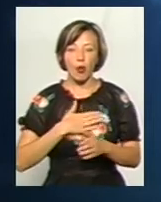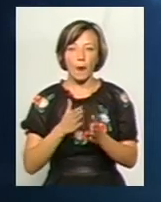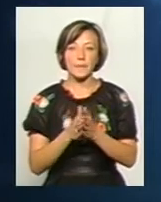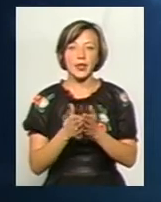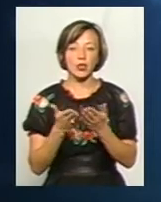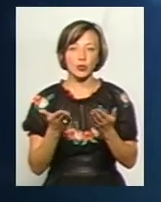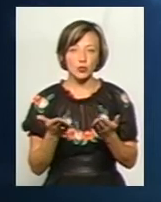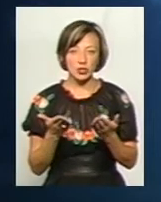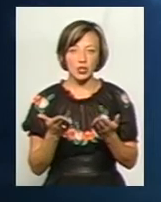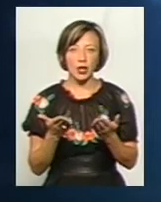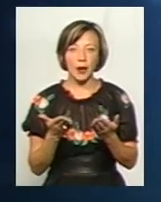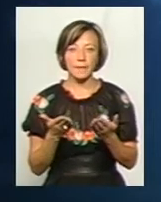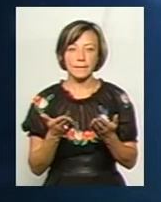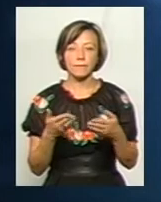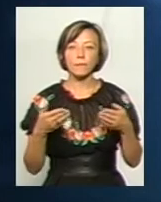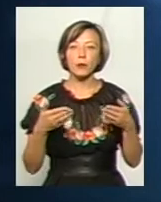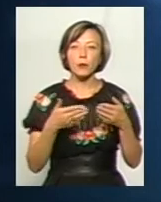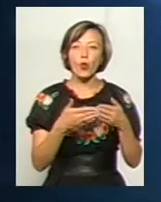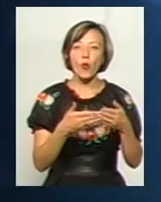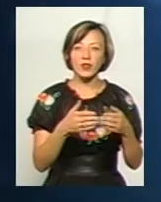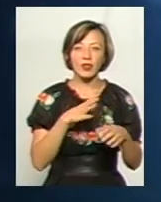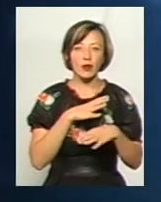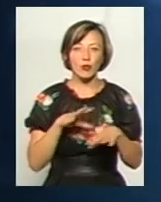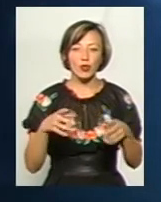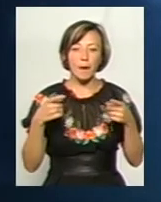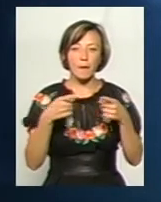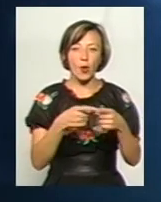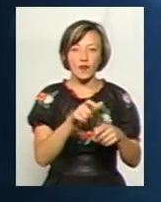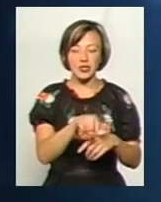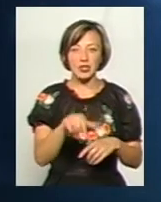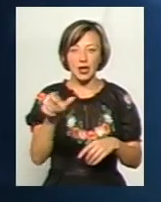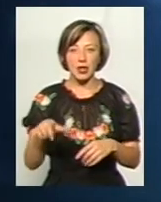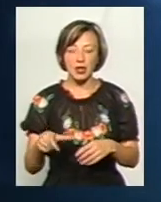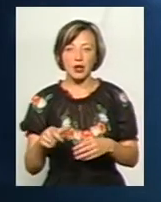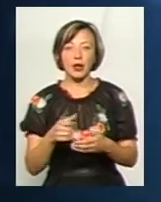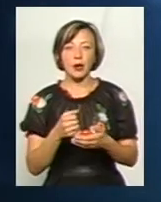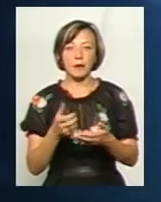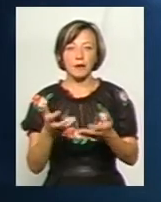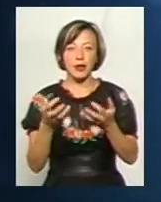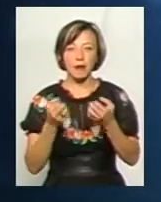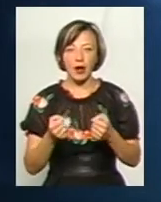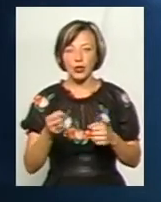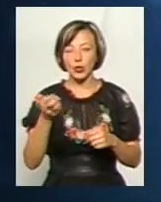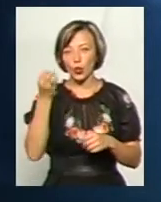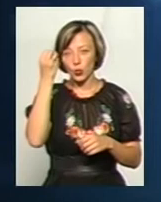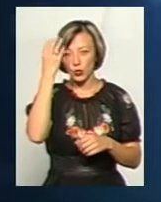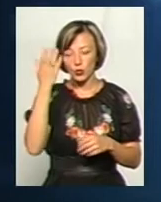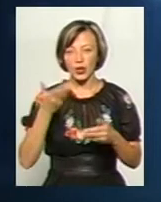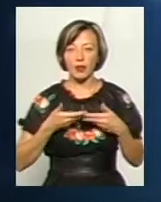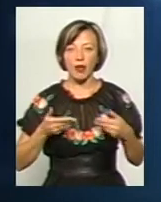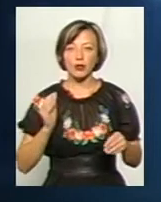– провінційність. Не будьте провінціалами, приймайте ті культури, які нас